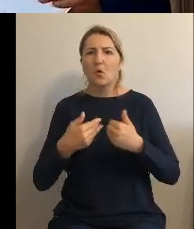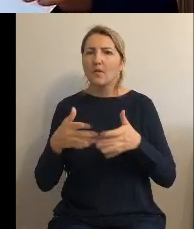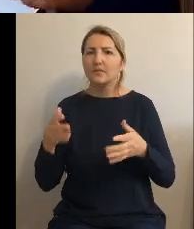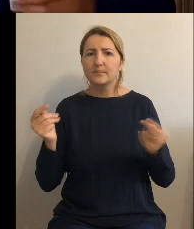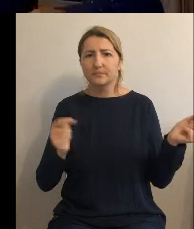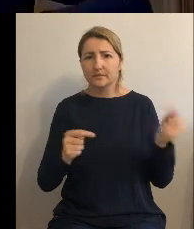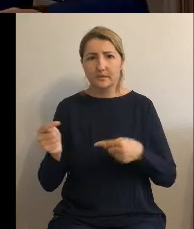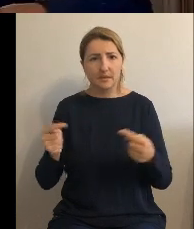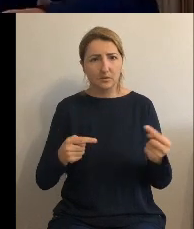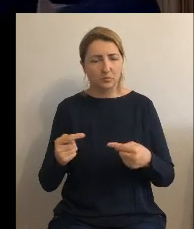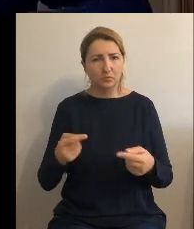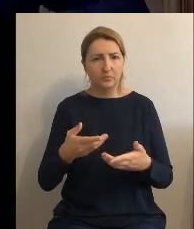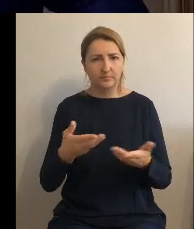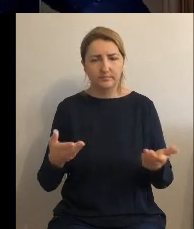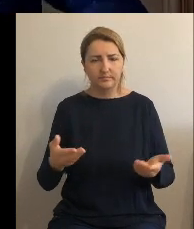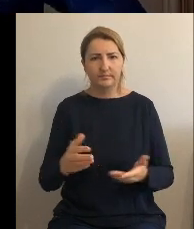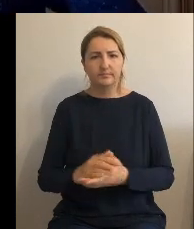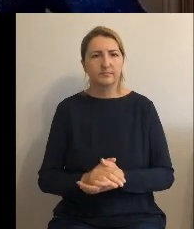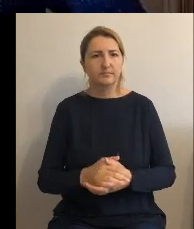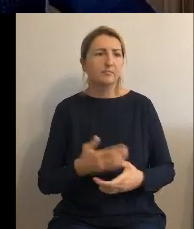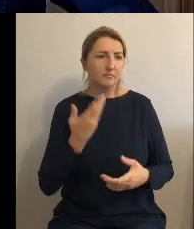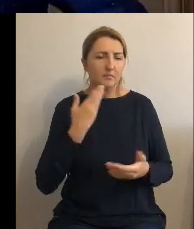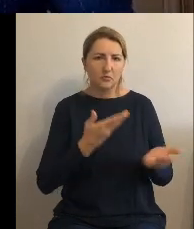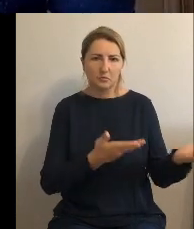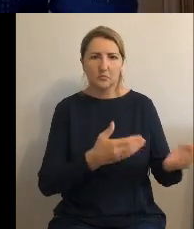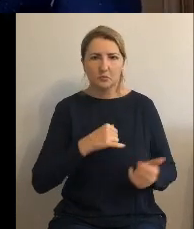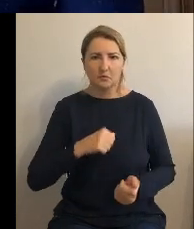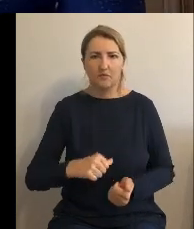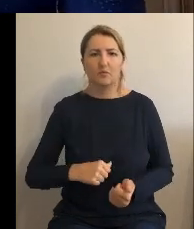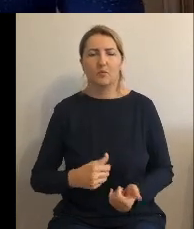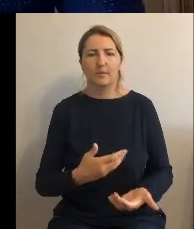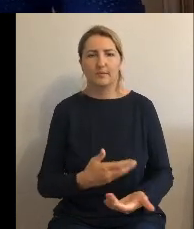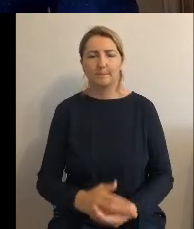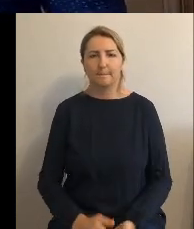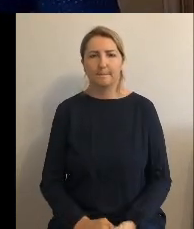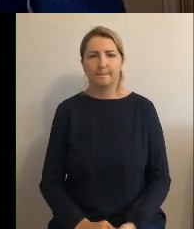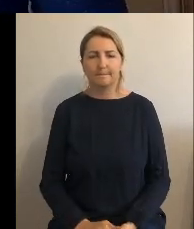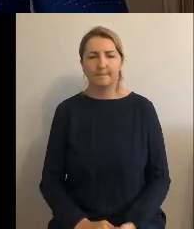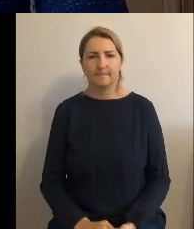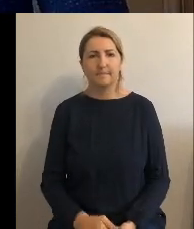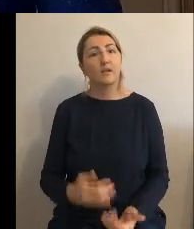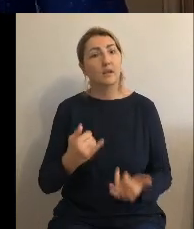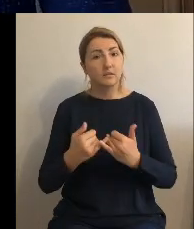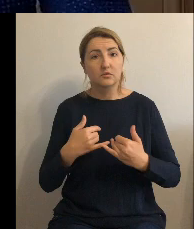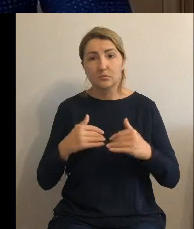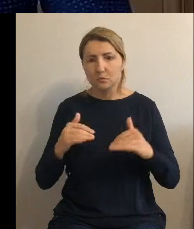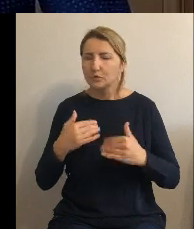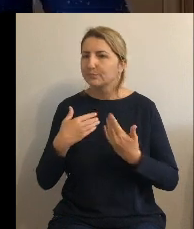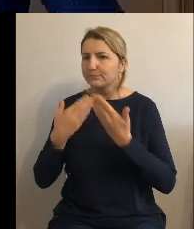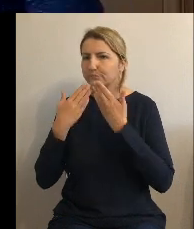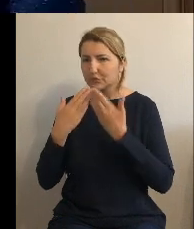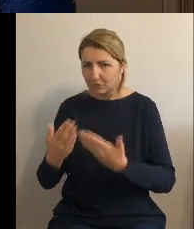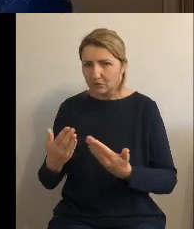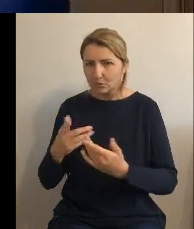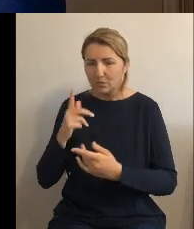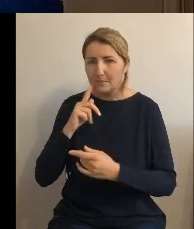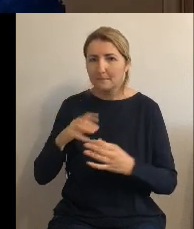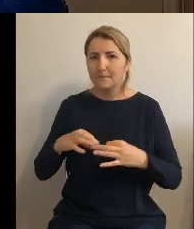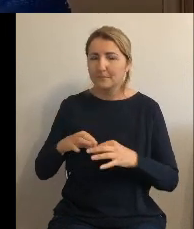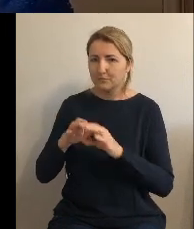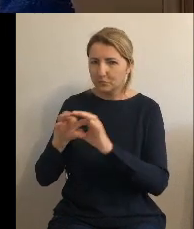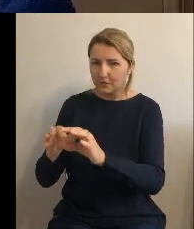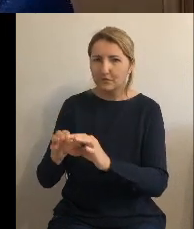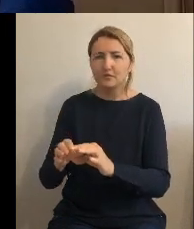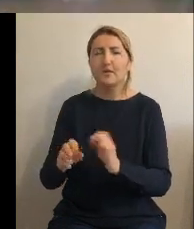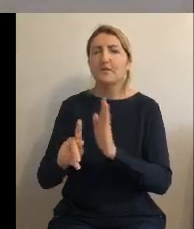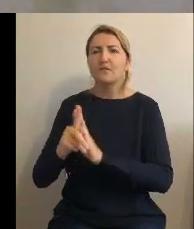proszę panie wójcie. Jeżeli mógłbym bardzo dziękuję panie przewodniczący, wysoka rado. Dwa słowa,